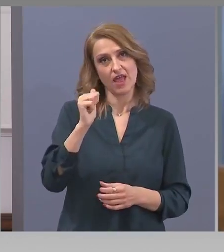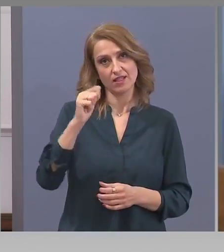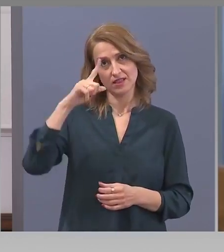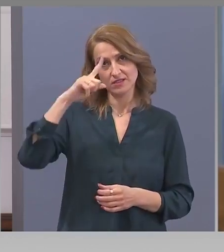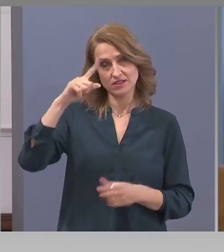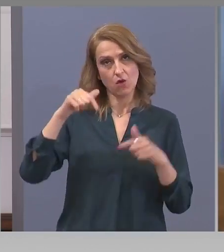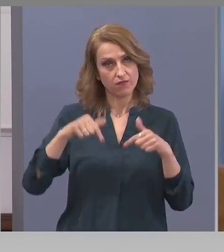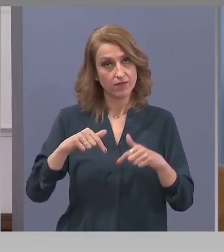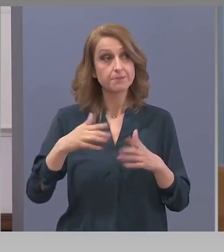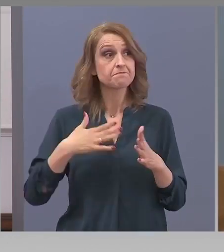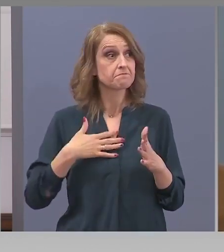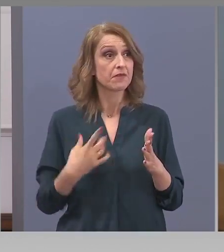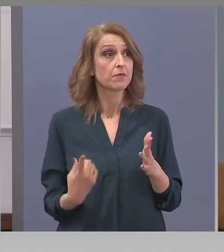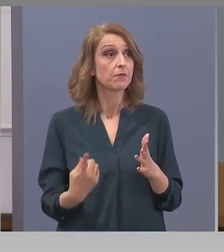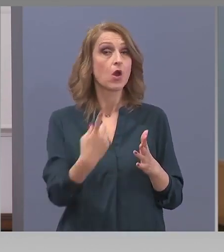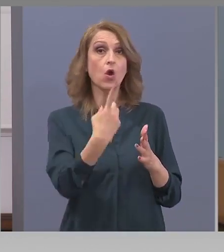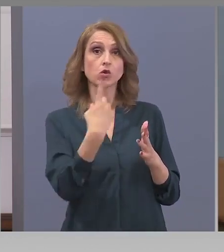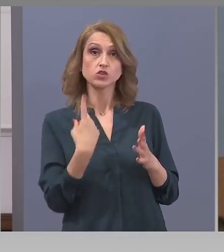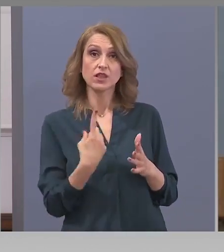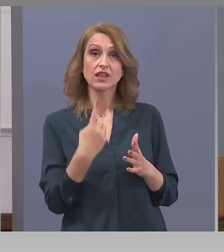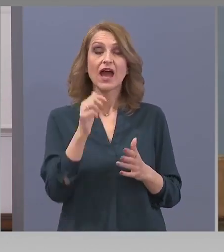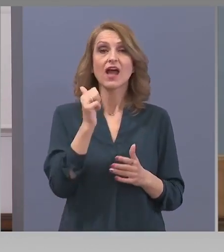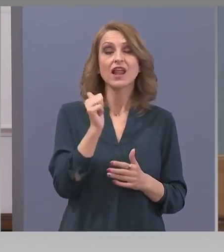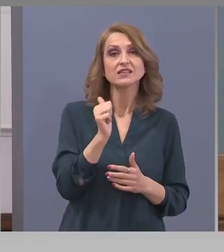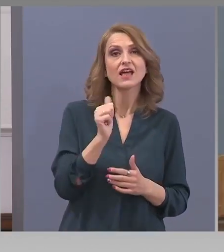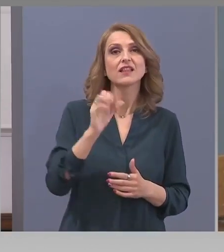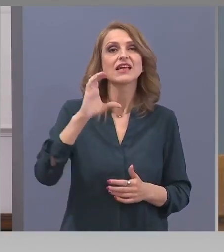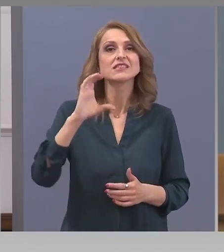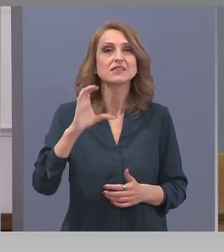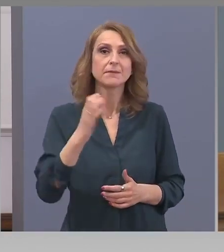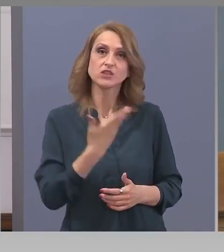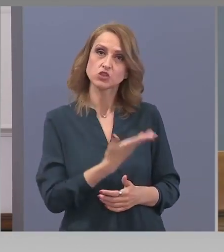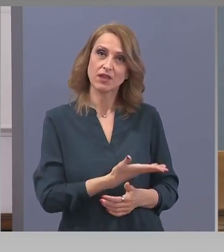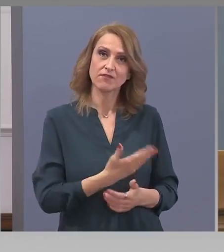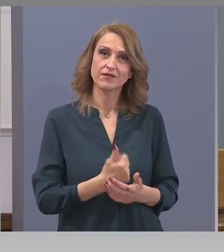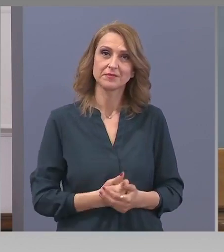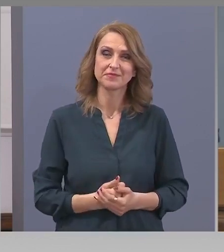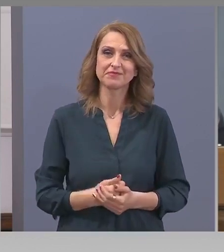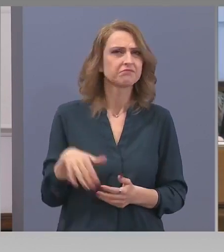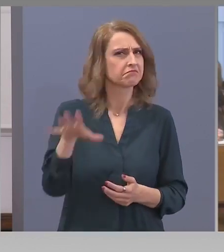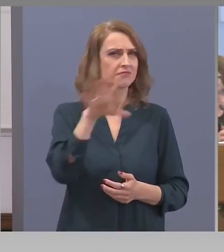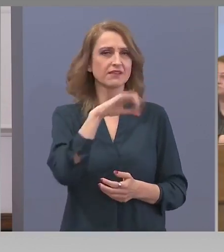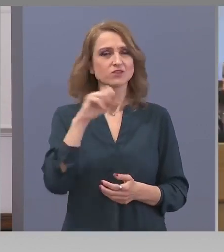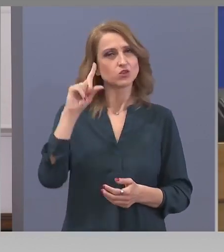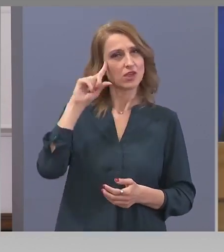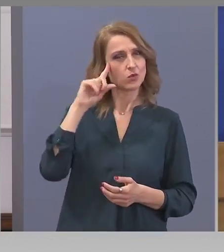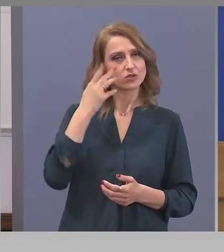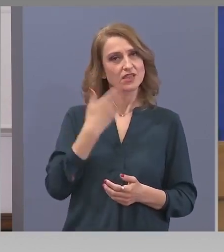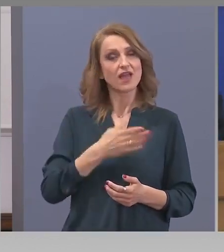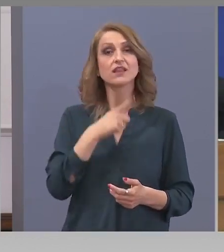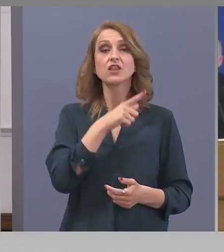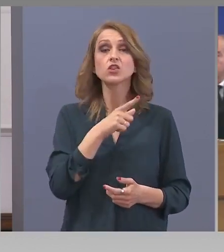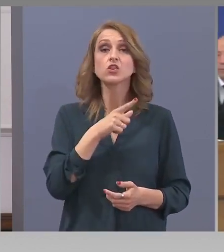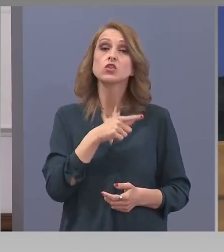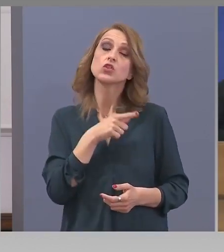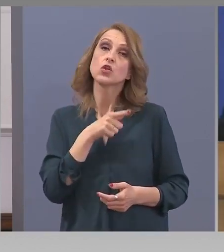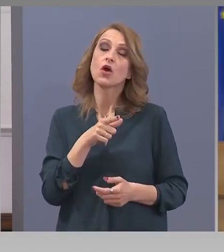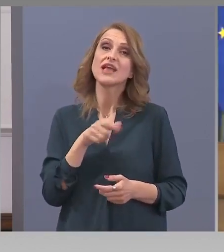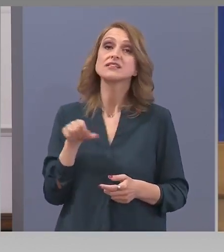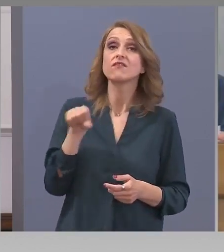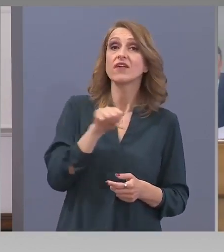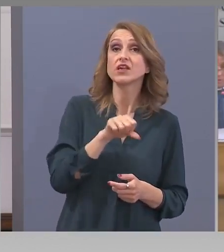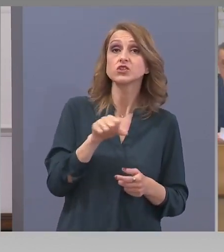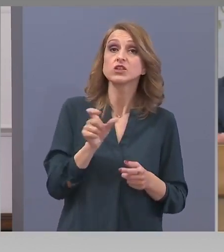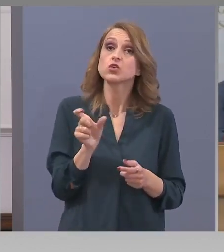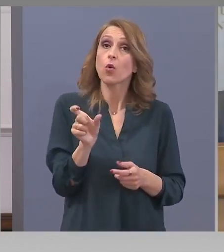Имаме още един пълмолог. Това е доктор Александър Семичиев. Сашо Семичиев. Всички го знаете. Завежда с отделение по функционална